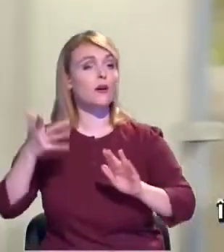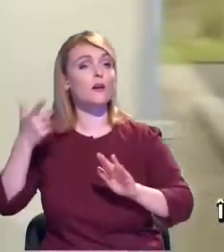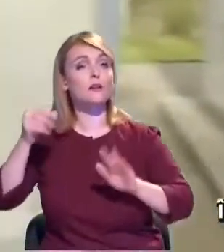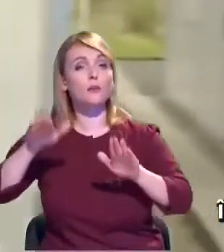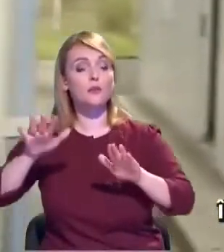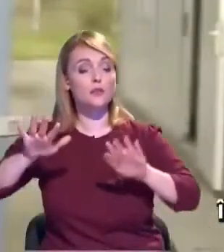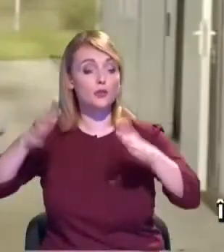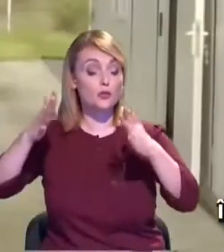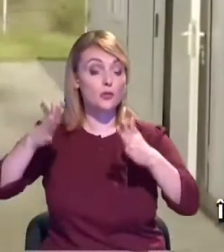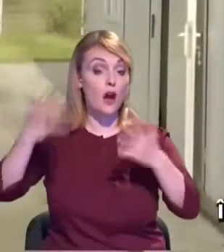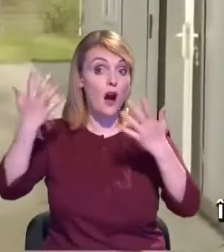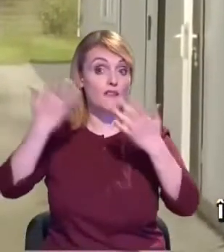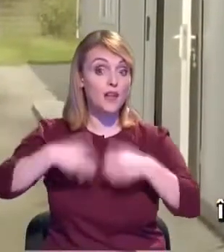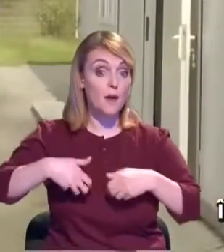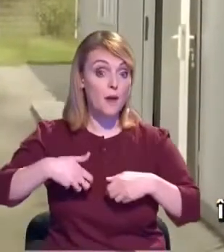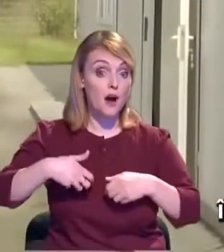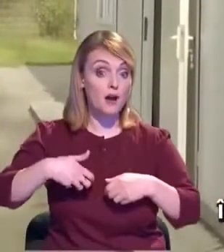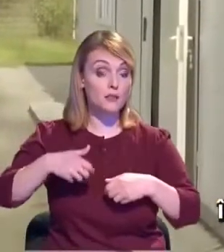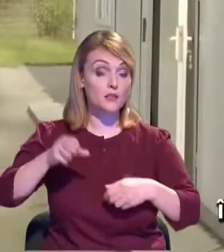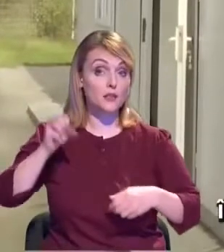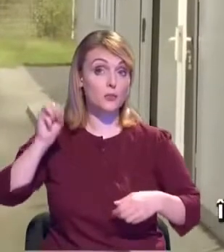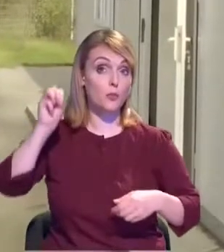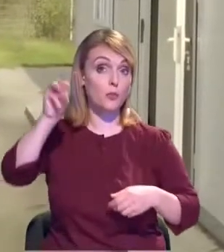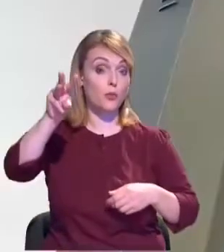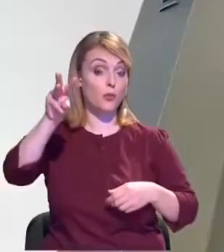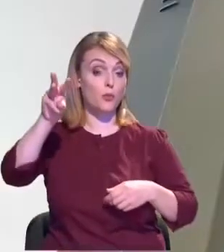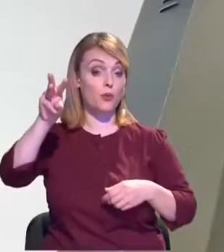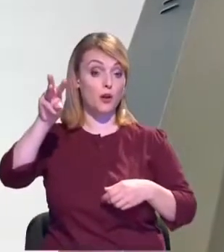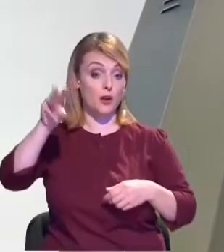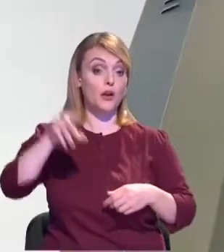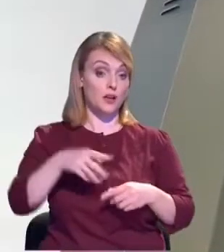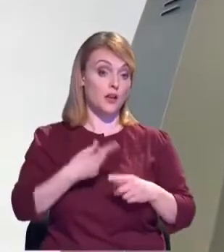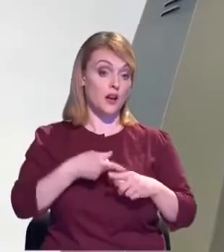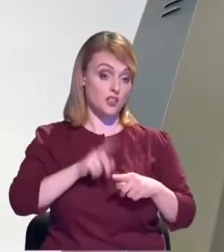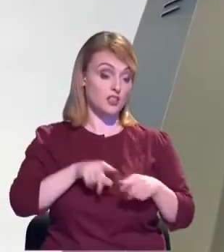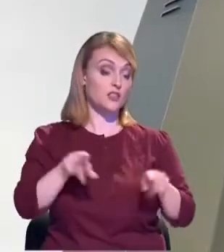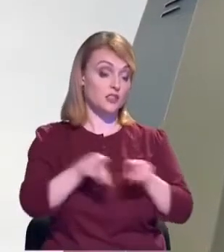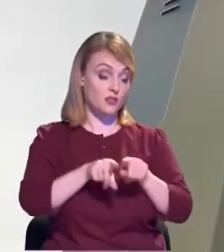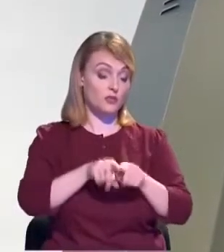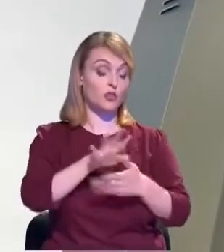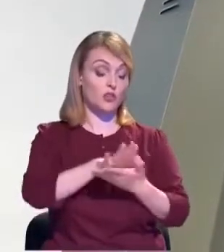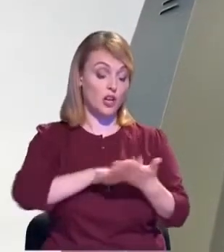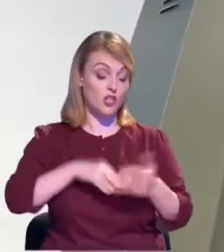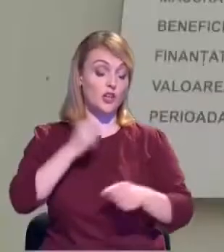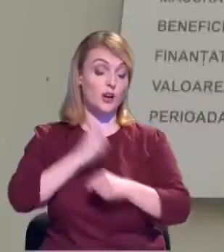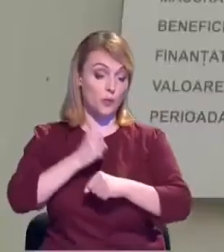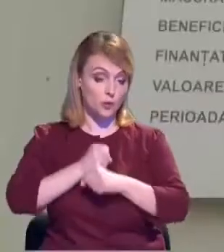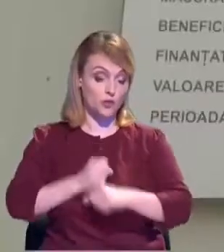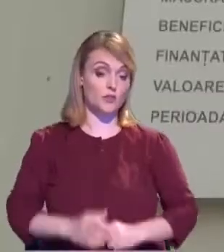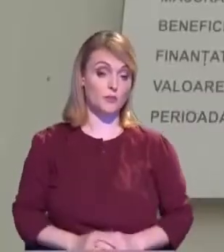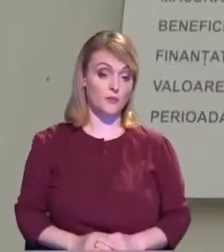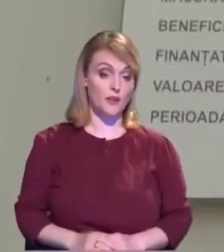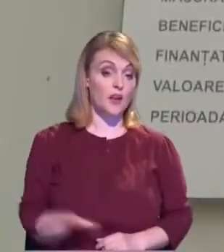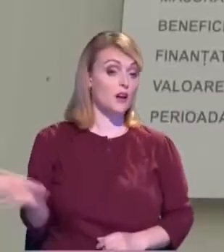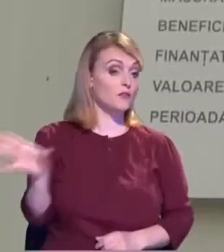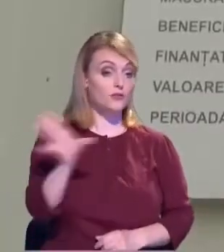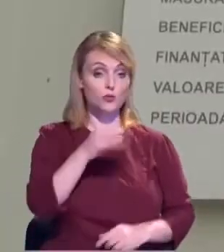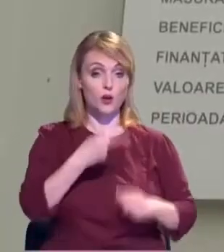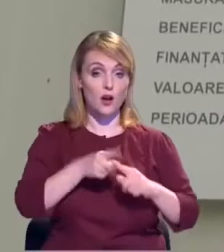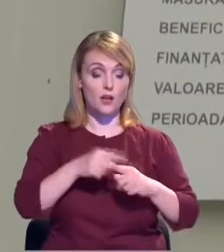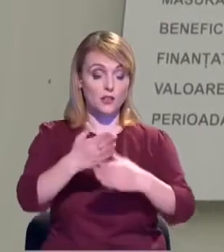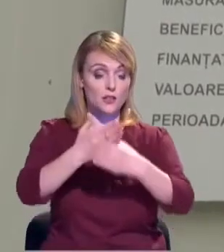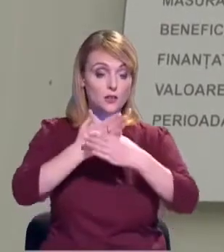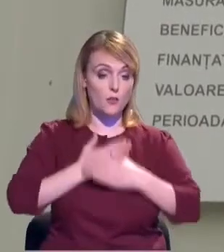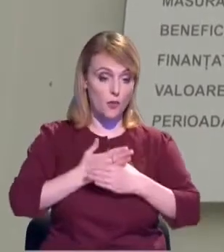în automizmă în răzime în apresă ea mai durățați, fiecarea. Așa ea de gărub în